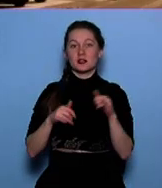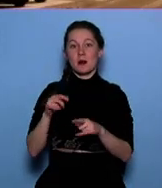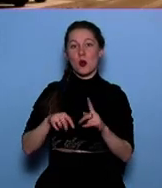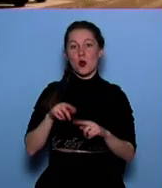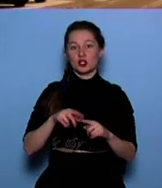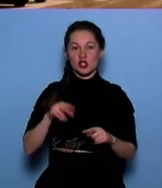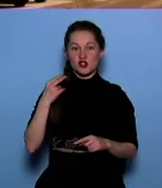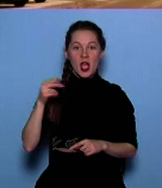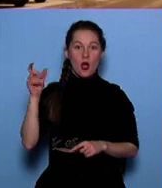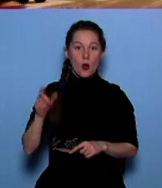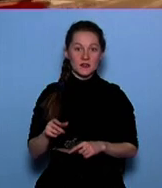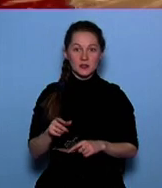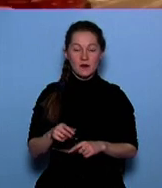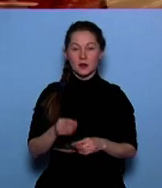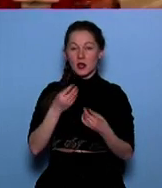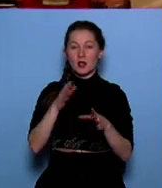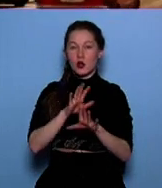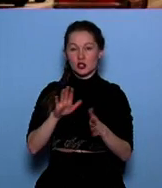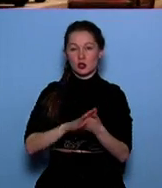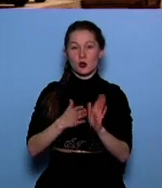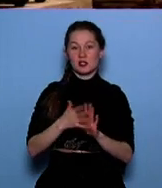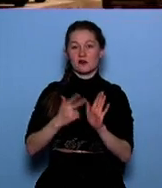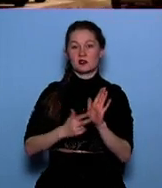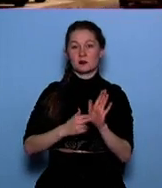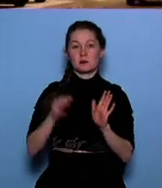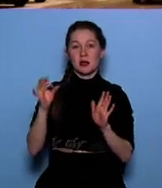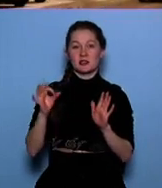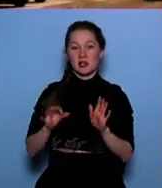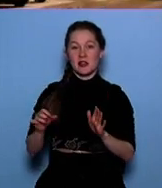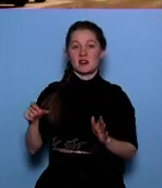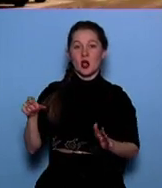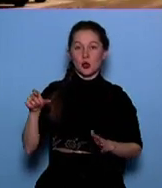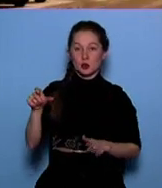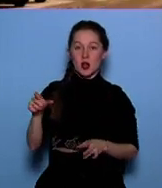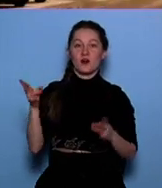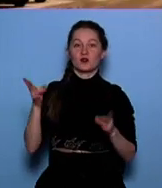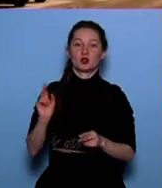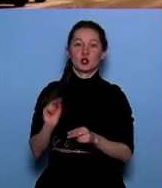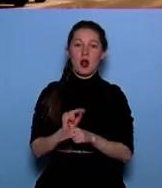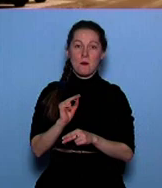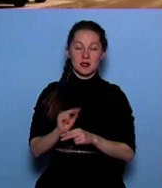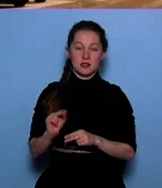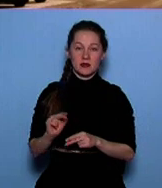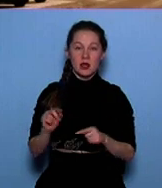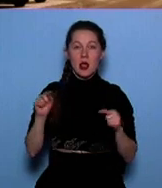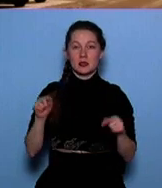не очень хорошая, это 80% примерно тротуаров города требуют ремонта, где-то